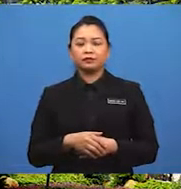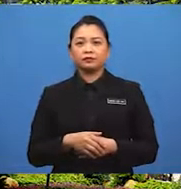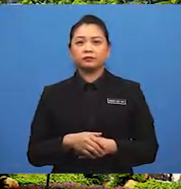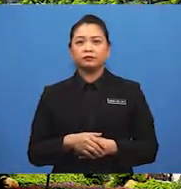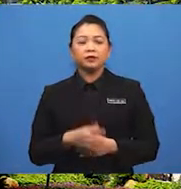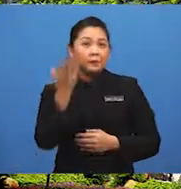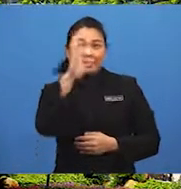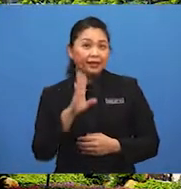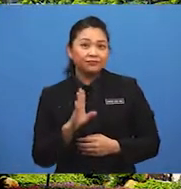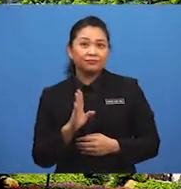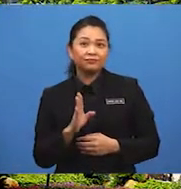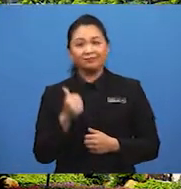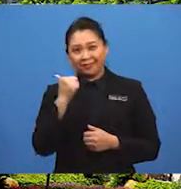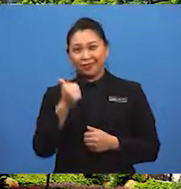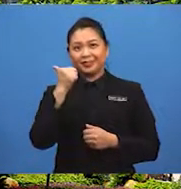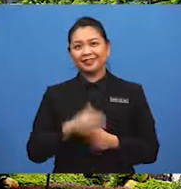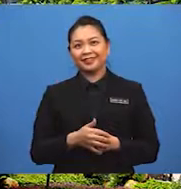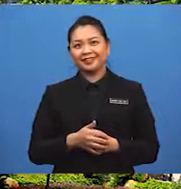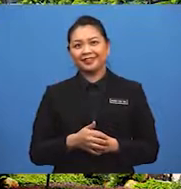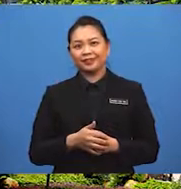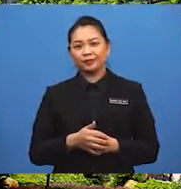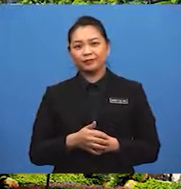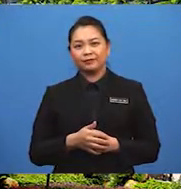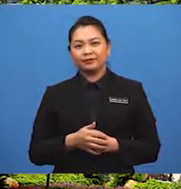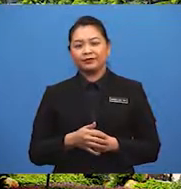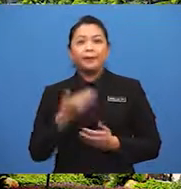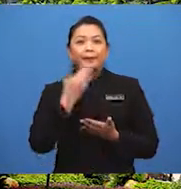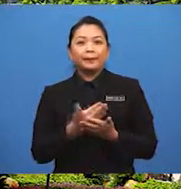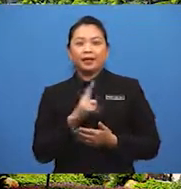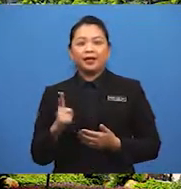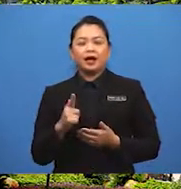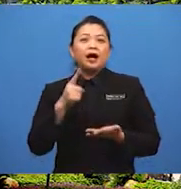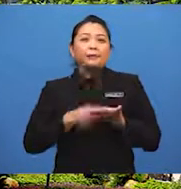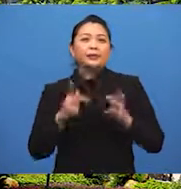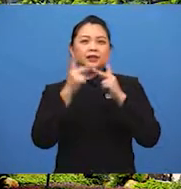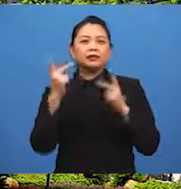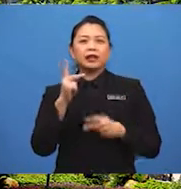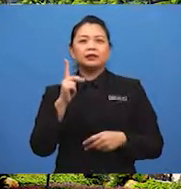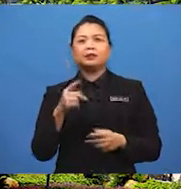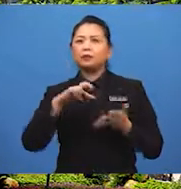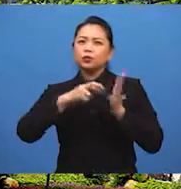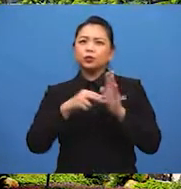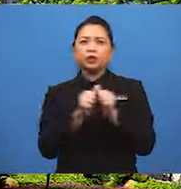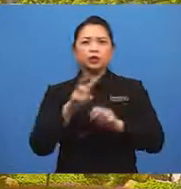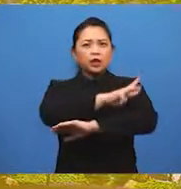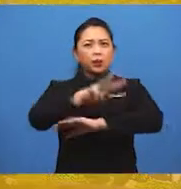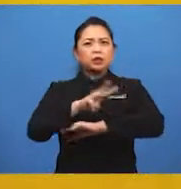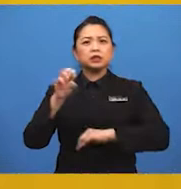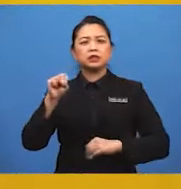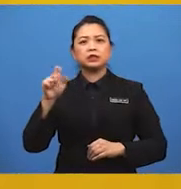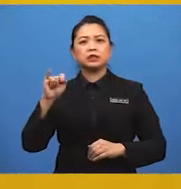Pernah? Bagus! Baiklah, apakah yang dimasukkan dengan kawasan setinggal?